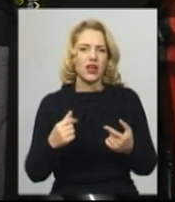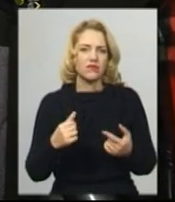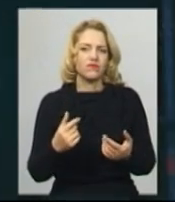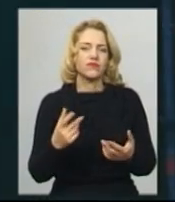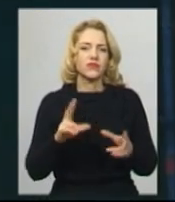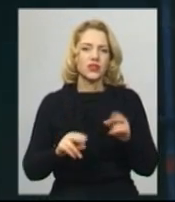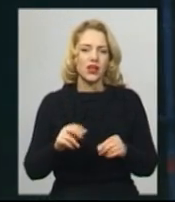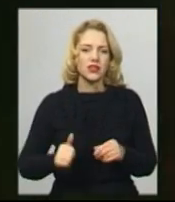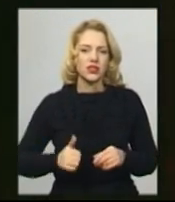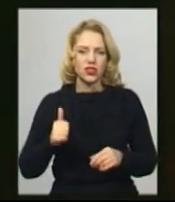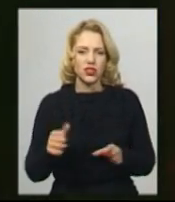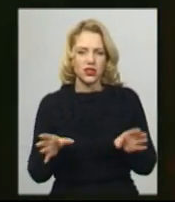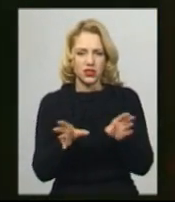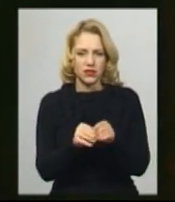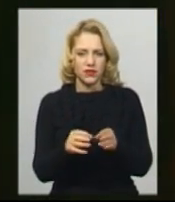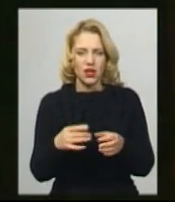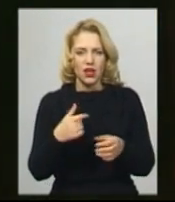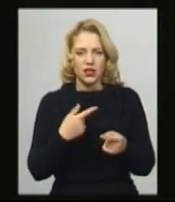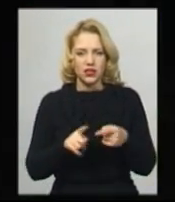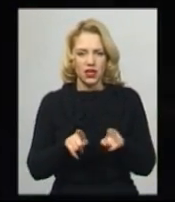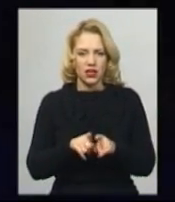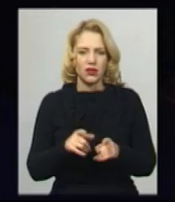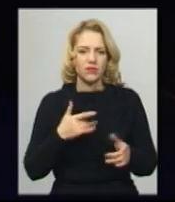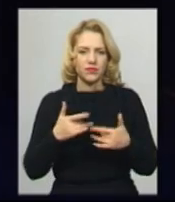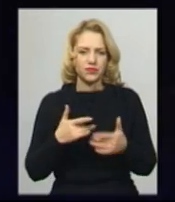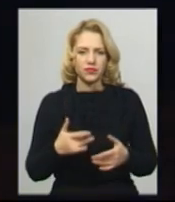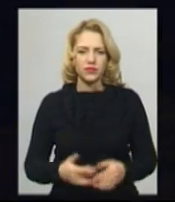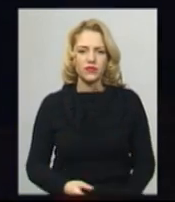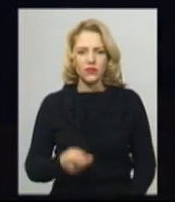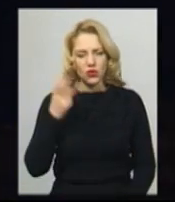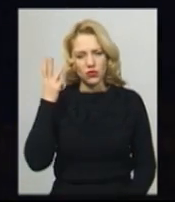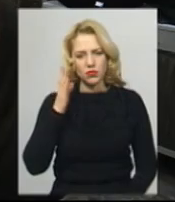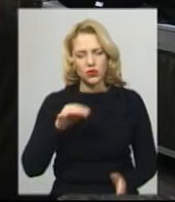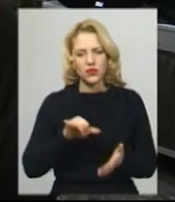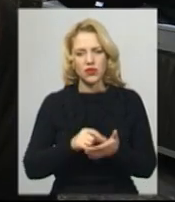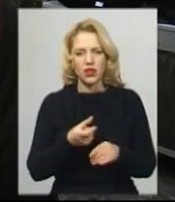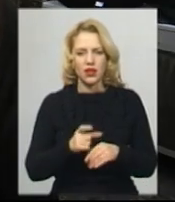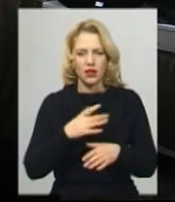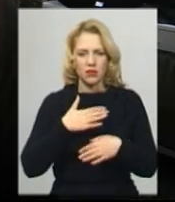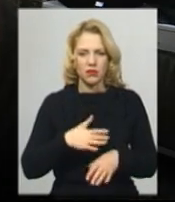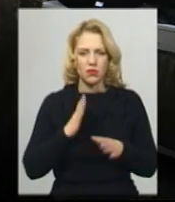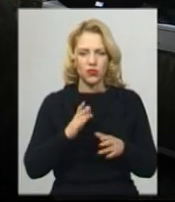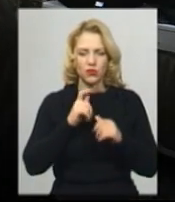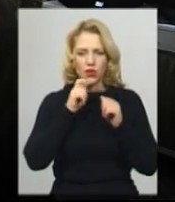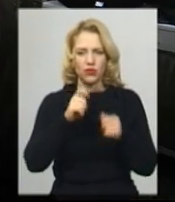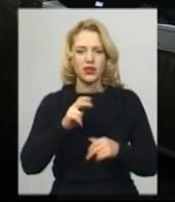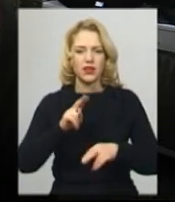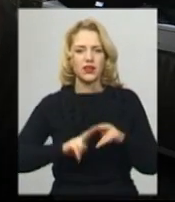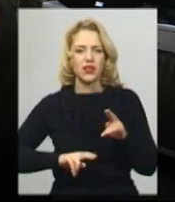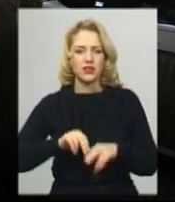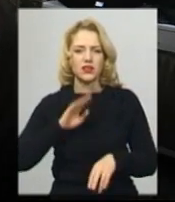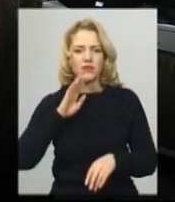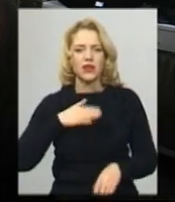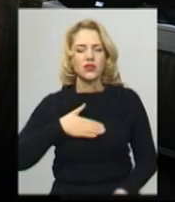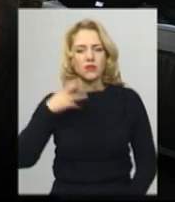«Станза». Партман гурту «Станза» Андрій Жоба розповідає на сцені Хмельницькому поступати найприємніше. «Будемо дарувати настрій нашим